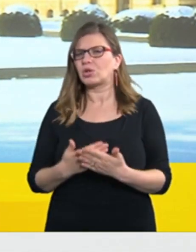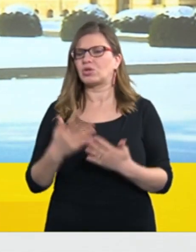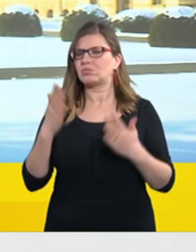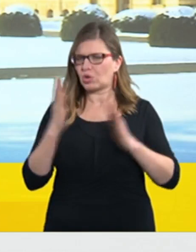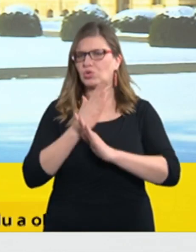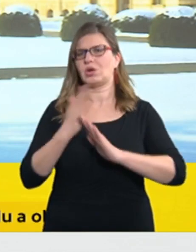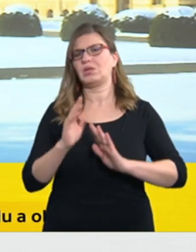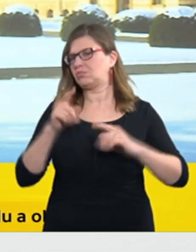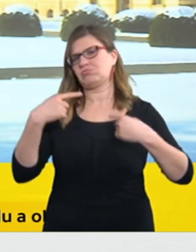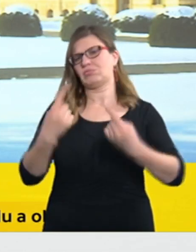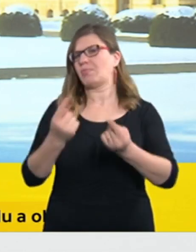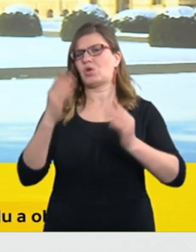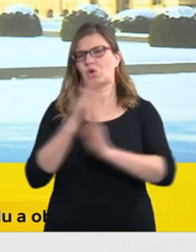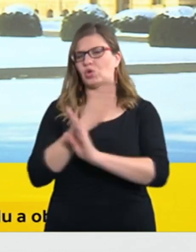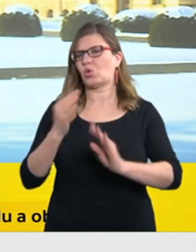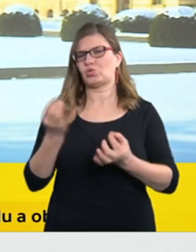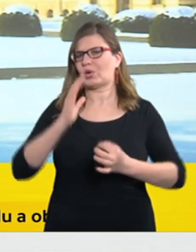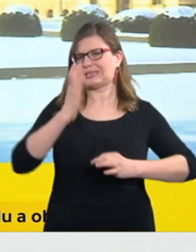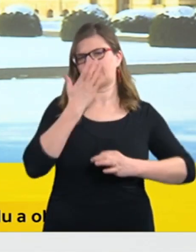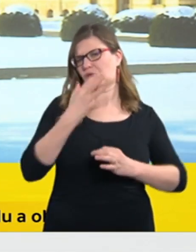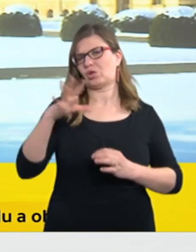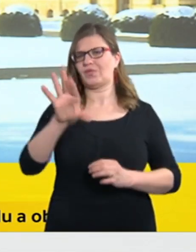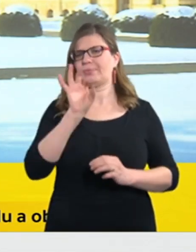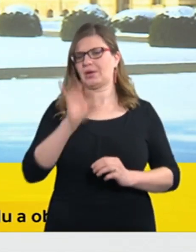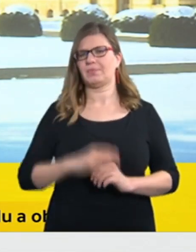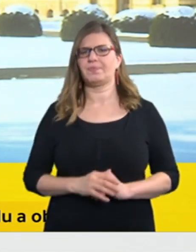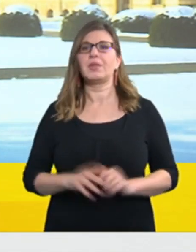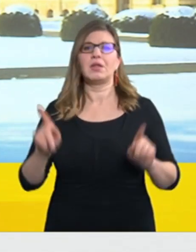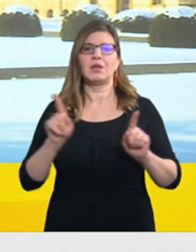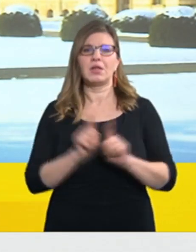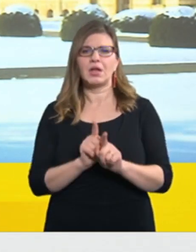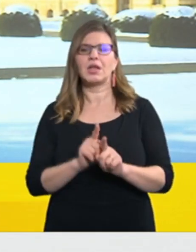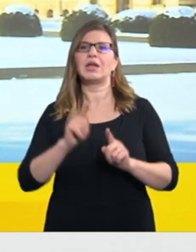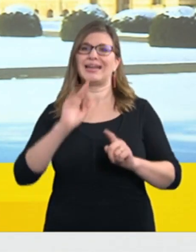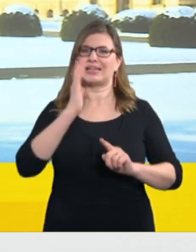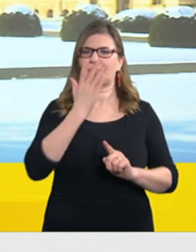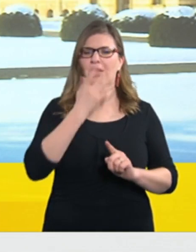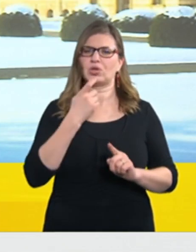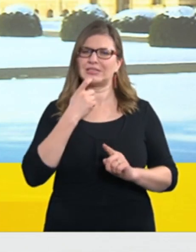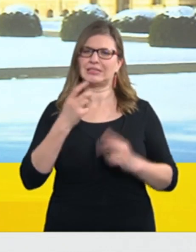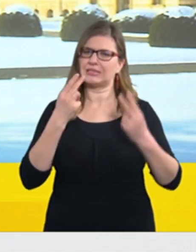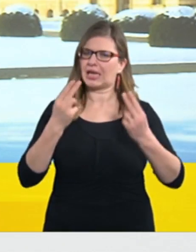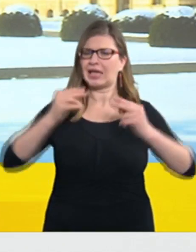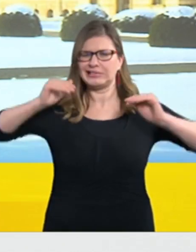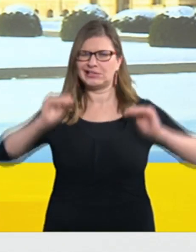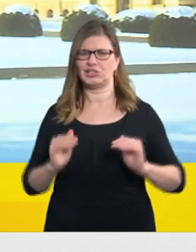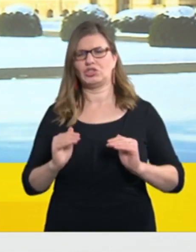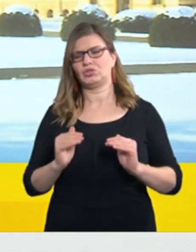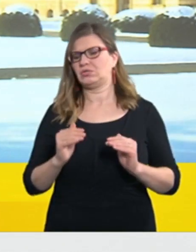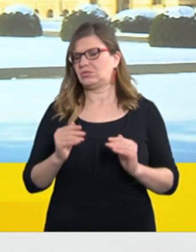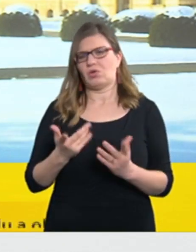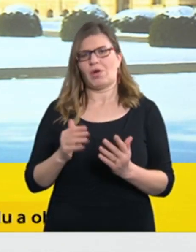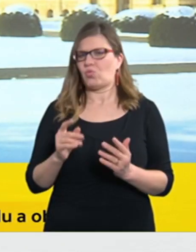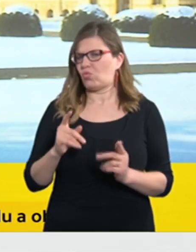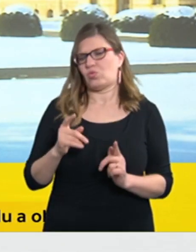nástroje toho, aby ty respirátory byly za pokud možno minimální cenu. Musím říct, že prodejci, maloobchodníci,